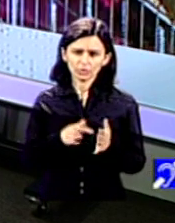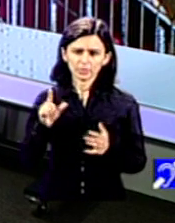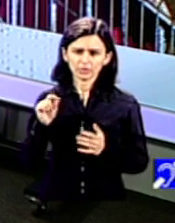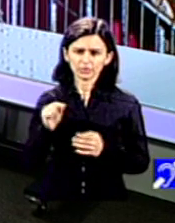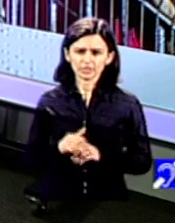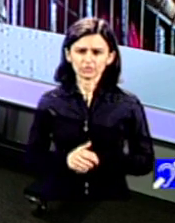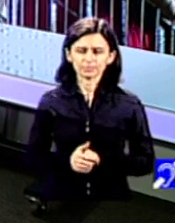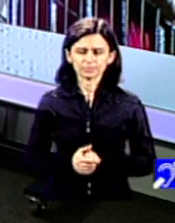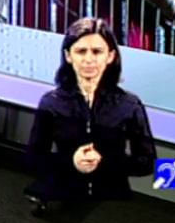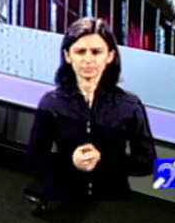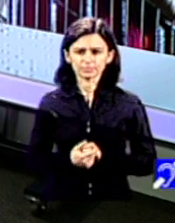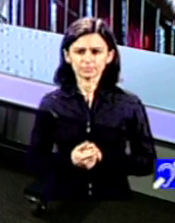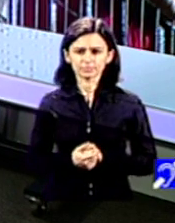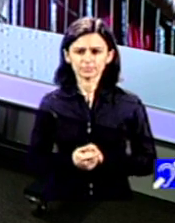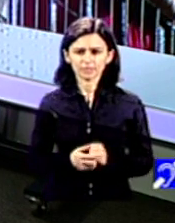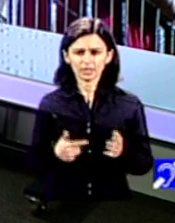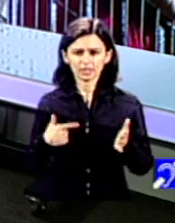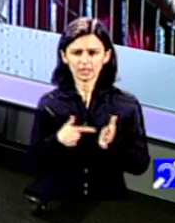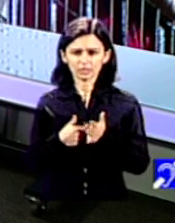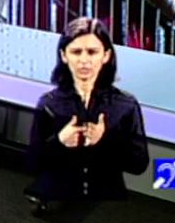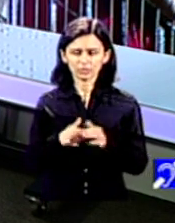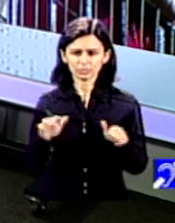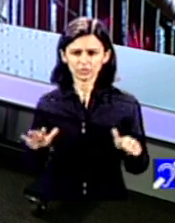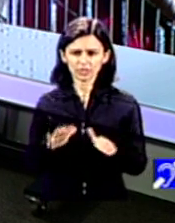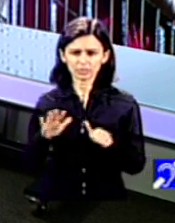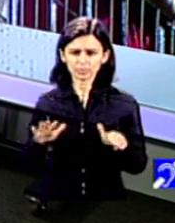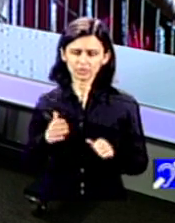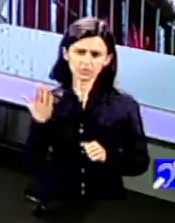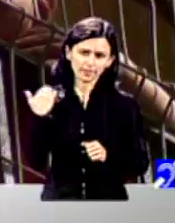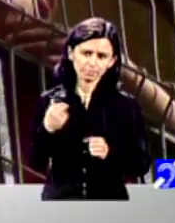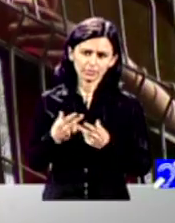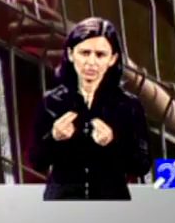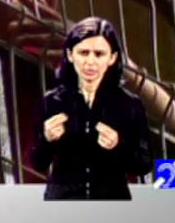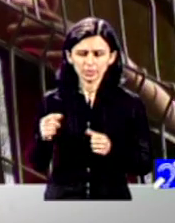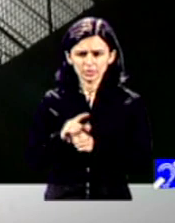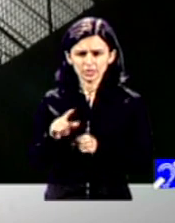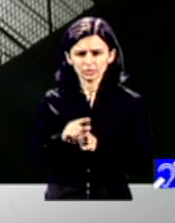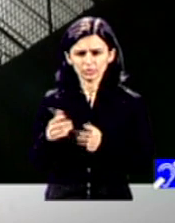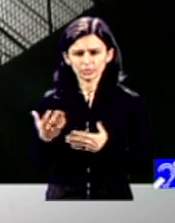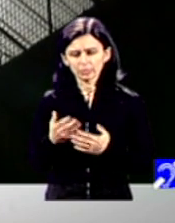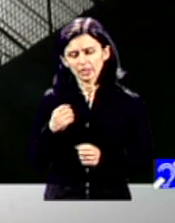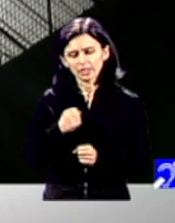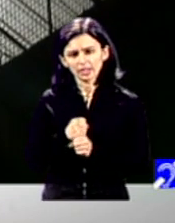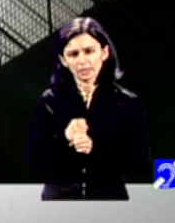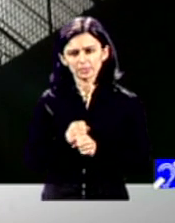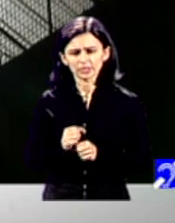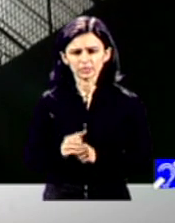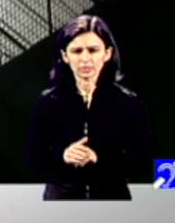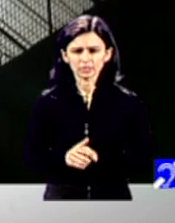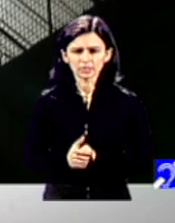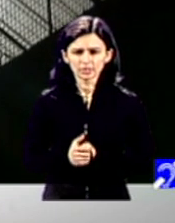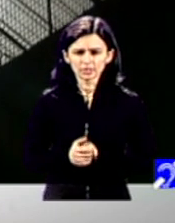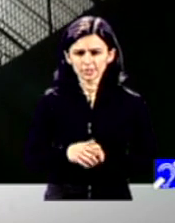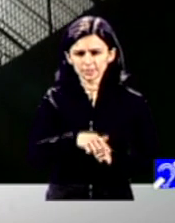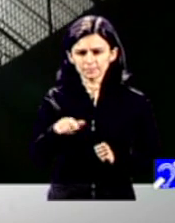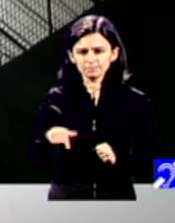Da, în 2016 au existat mai multe lucruri pe care le-am făcut, dar pe vremea respectivă nu eram atât de